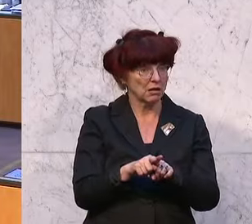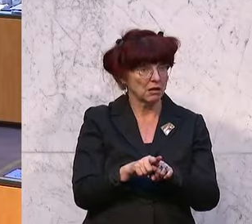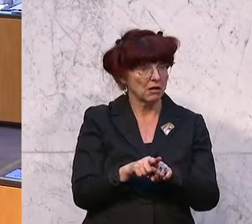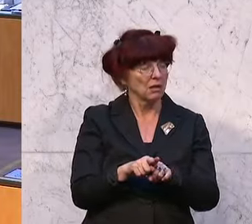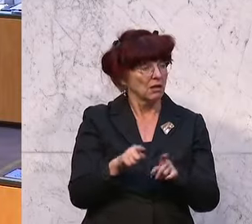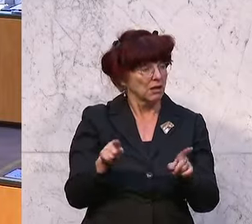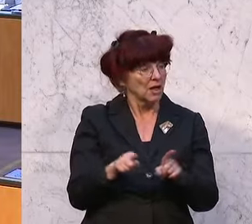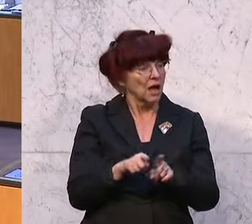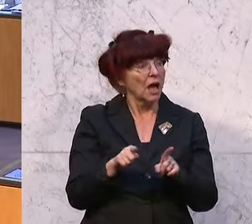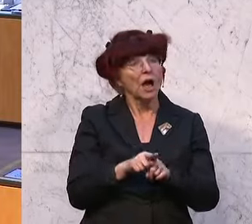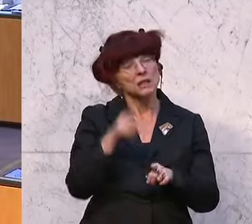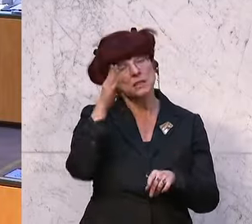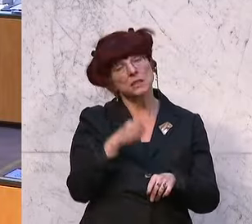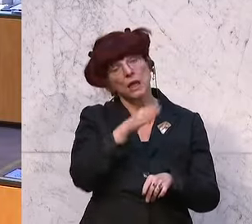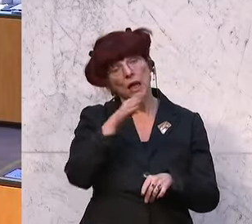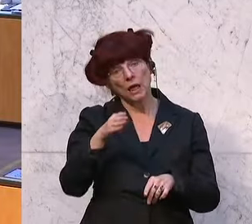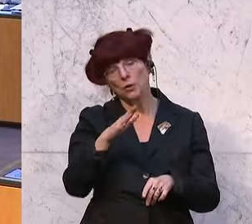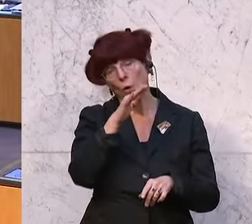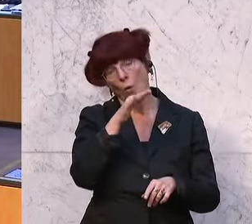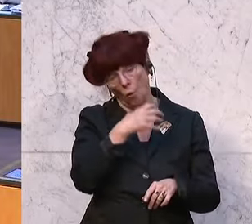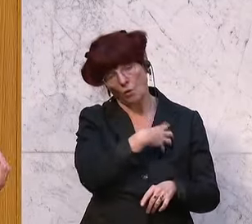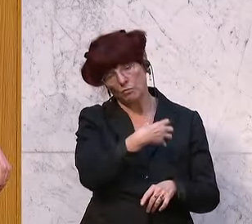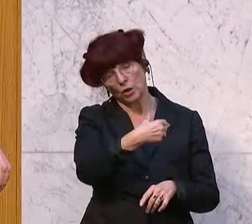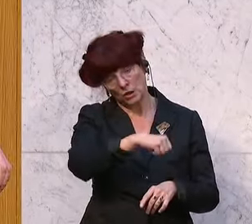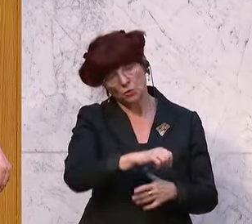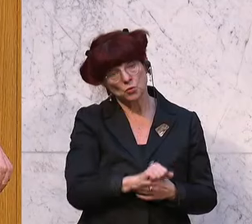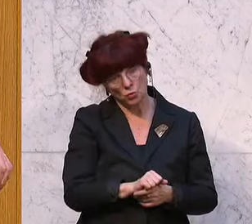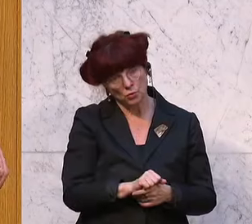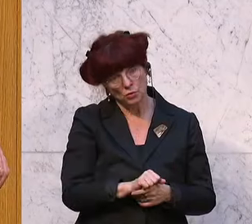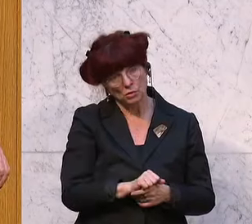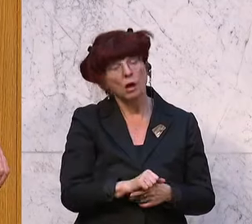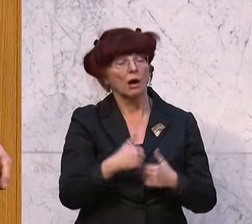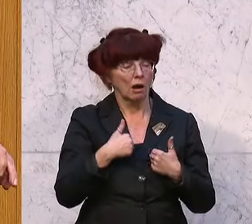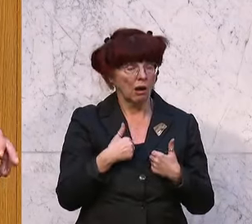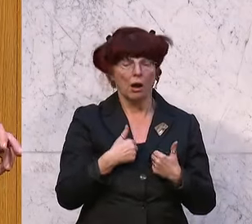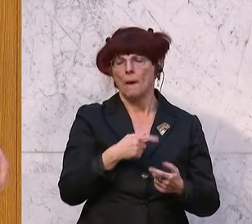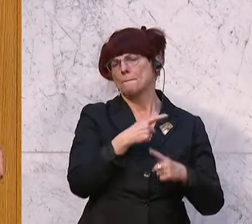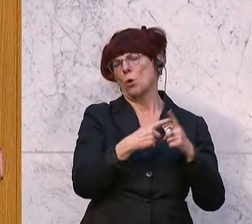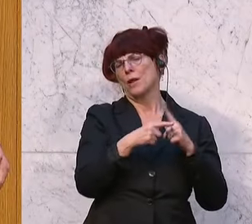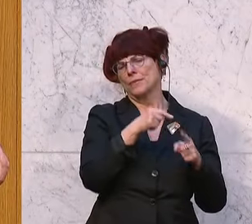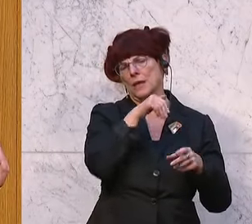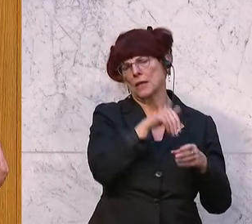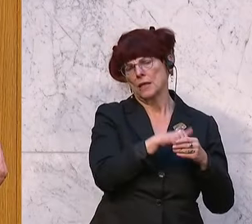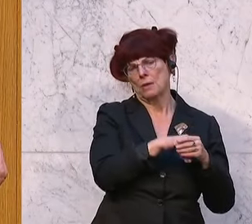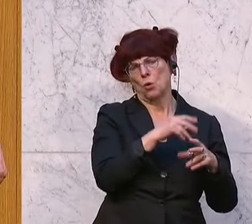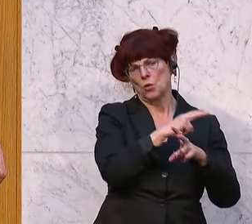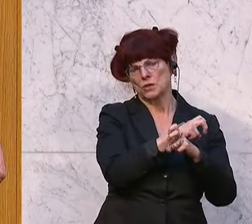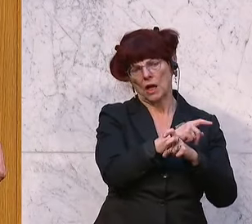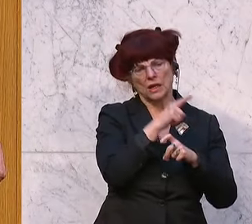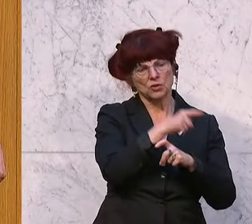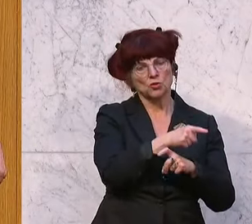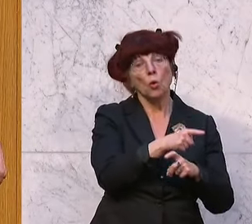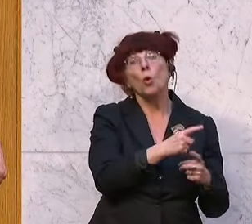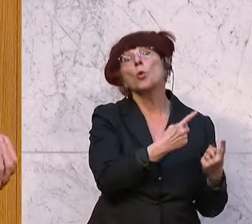Hofburg. Mit dem Segen der Hofburg haben Sie das alles auf den Weg gebracht. Also Ihre Politik hat Österreich in diesen desaströsen